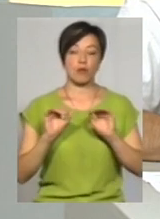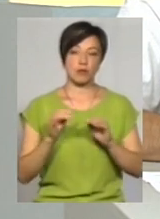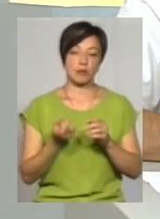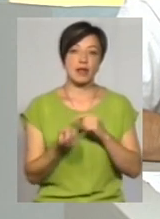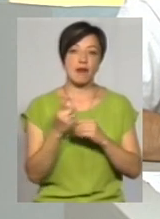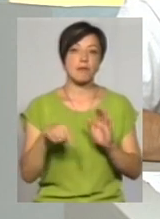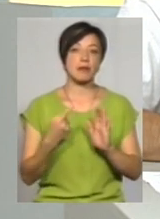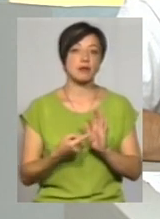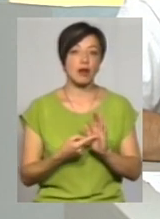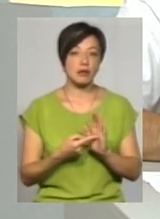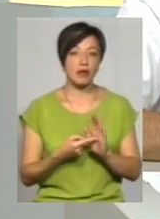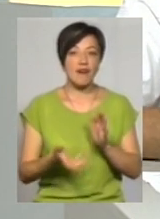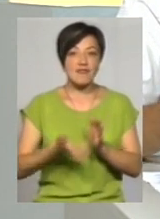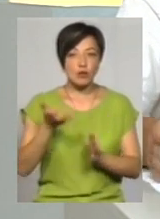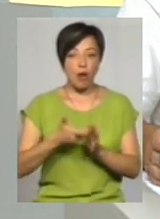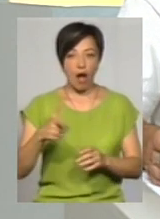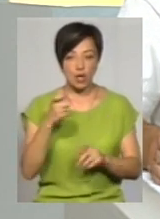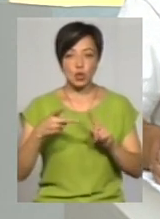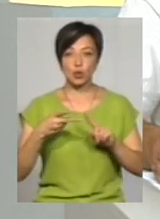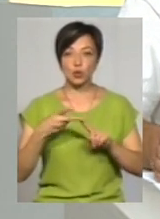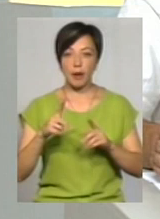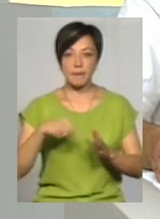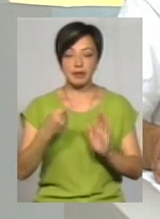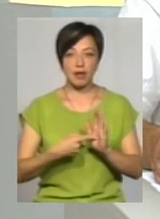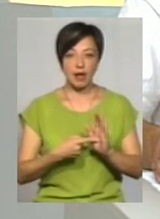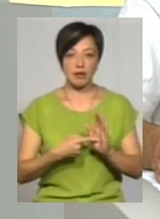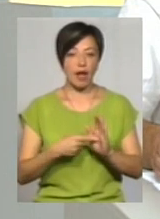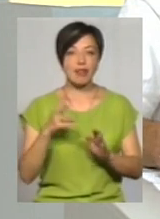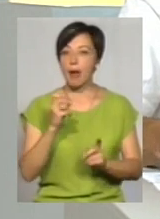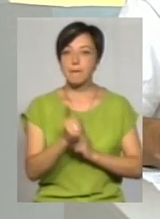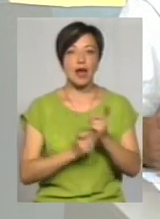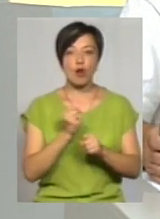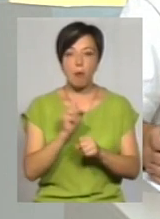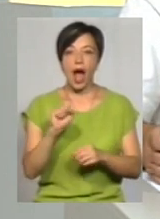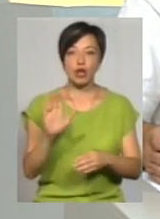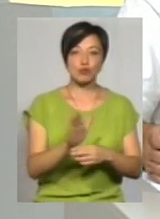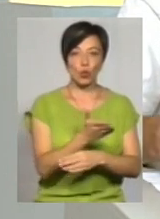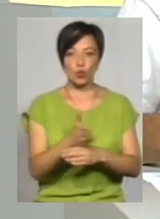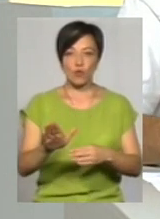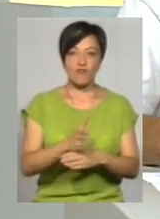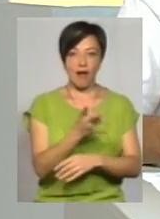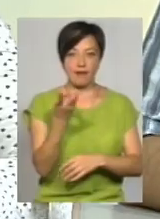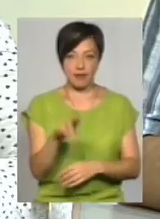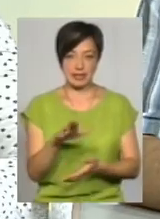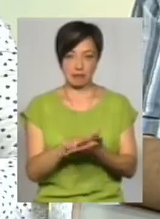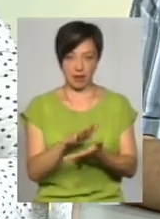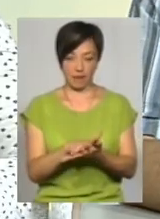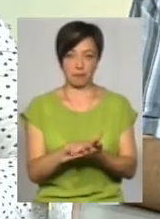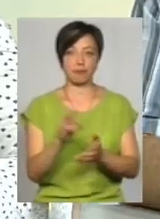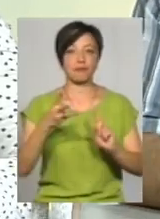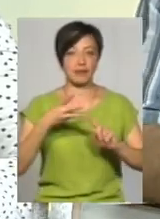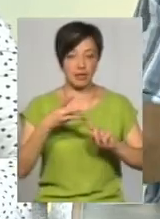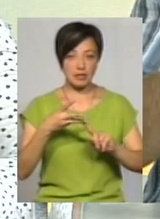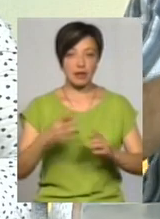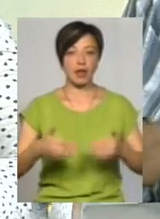питання видобуту газу. Друге питання не переробка, а сортування сміття. І